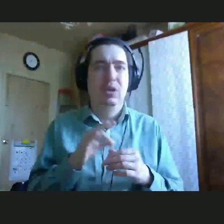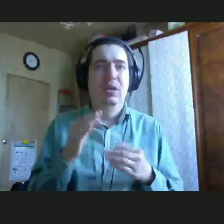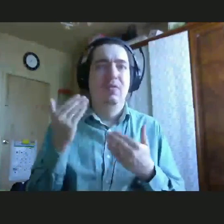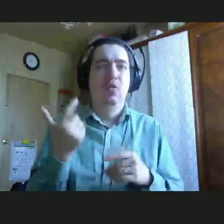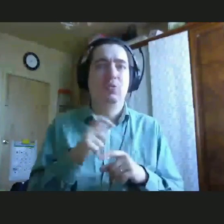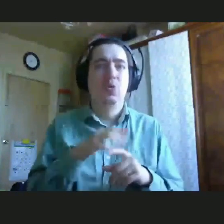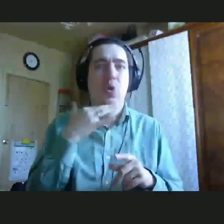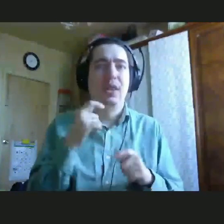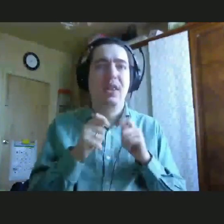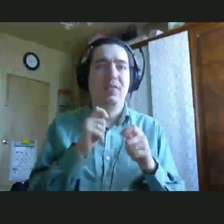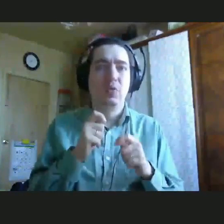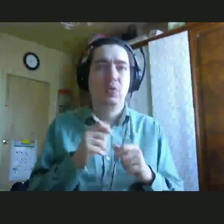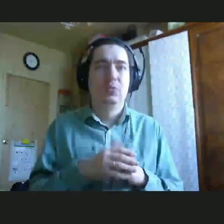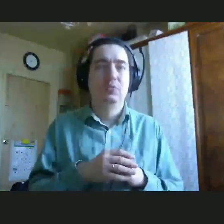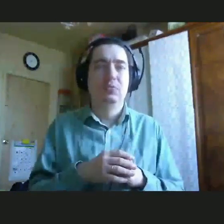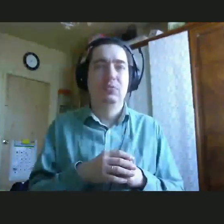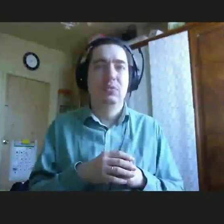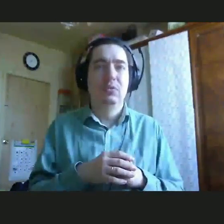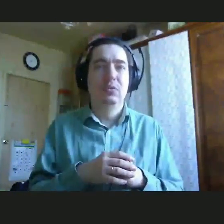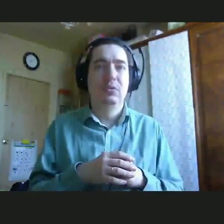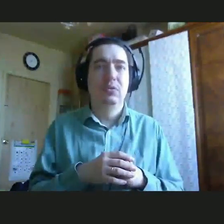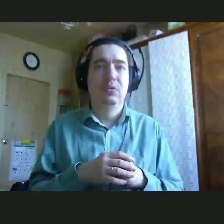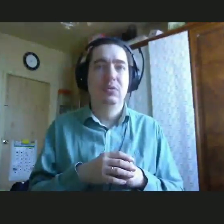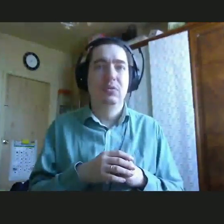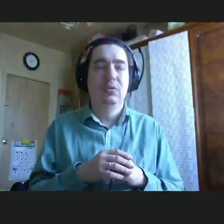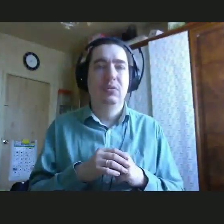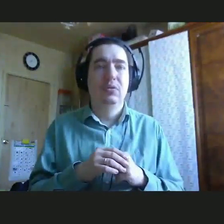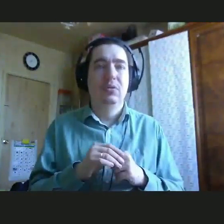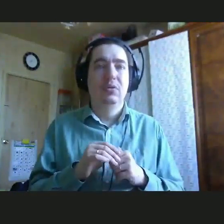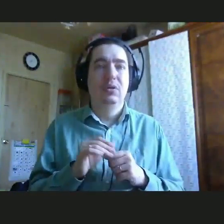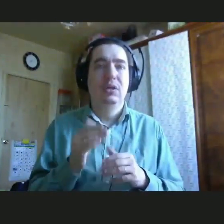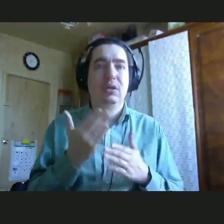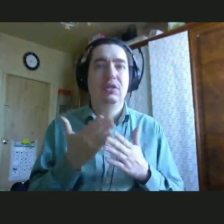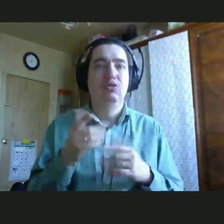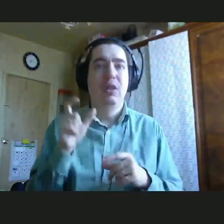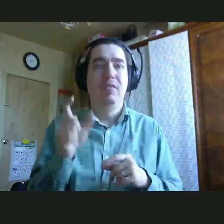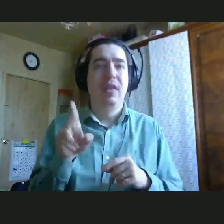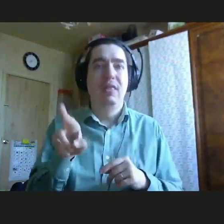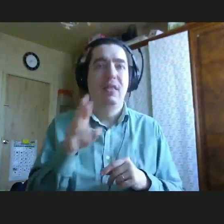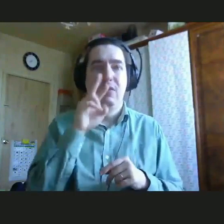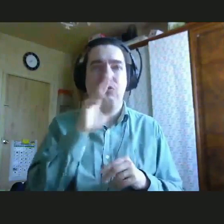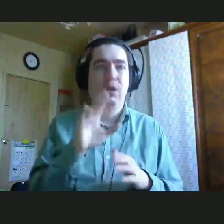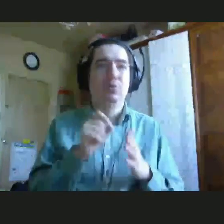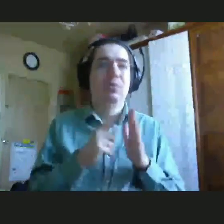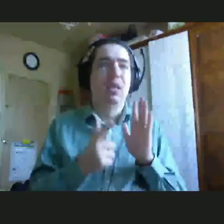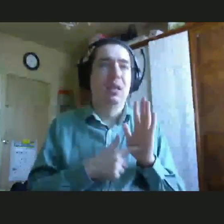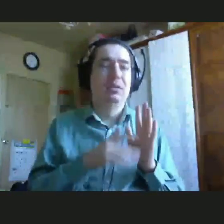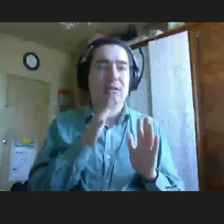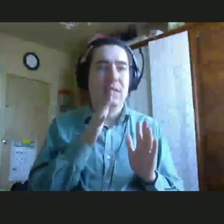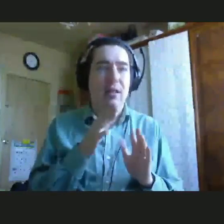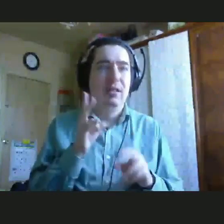очень много интервью с этой девочкой. У Златы ДЦП есть сейчас, если я не ошибаюсь, 17 лет, она заканчивает